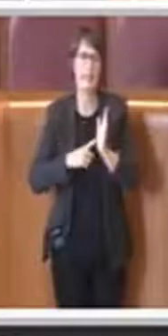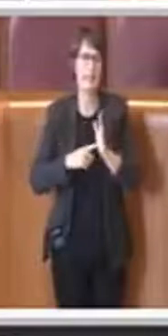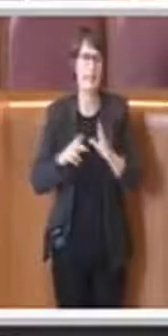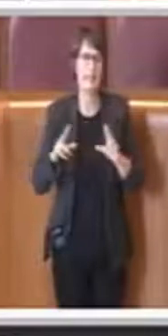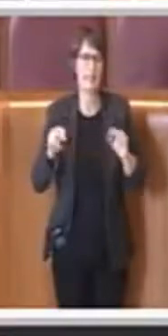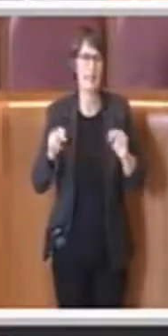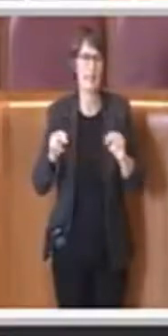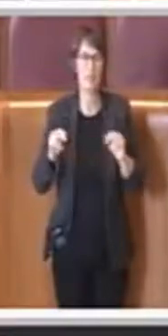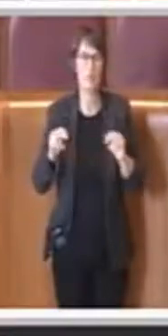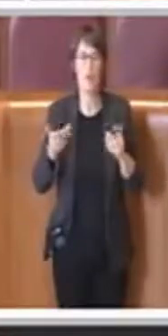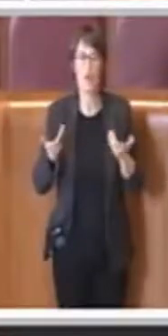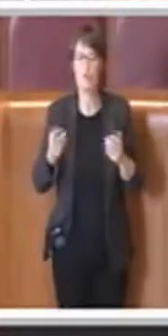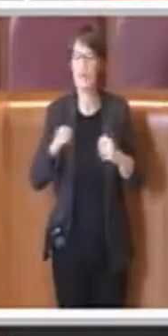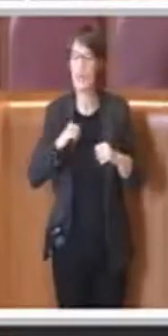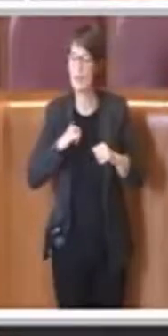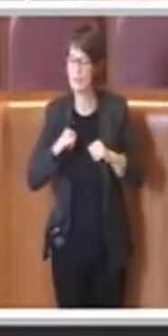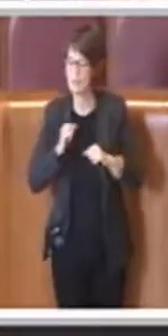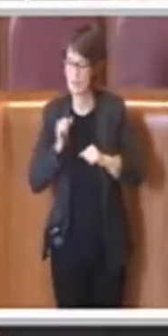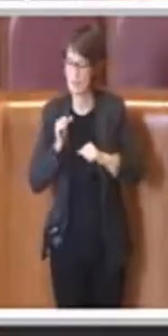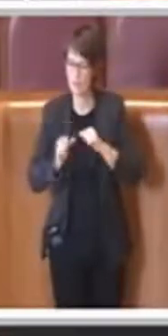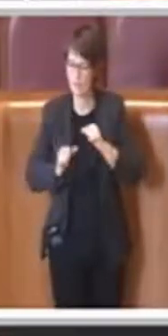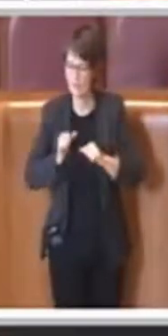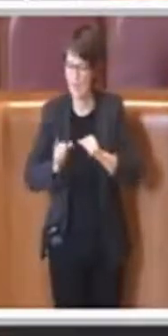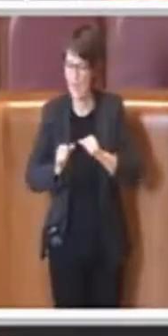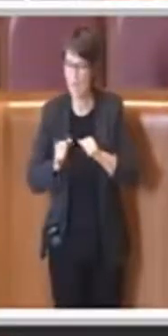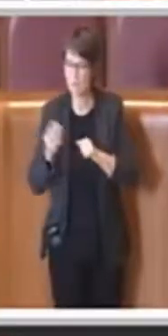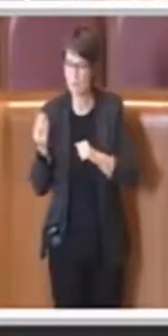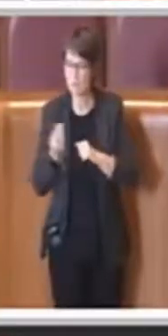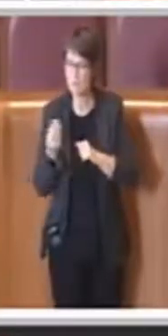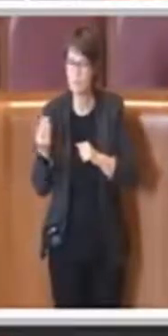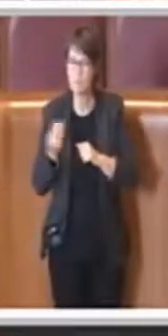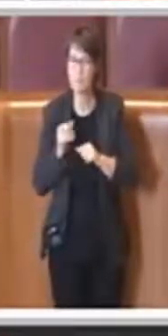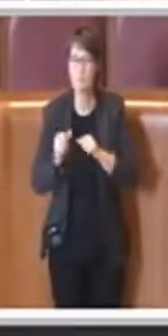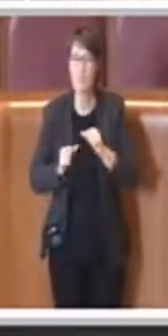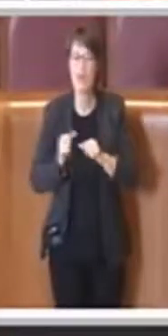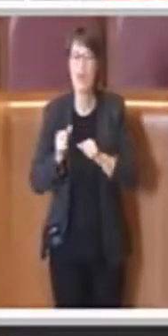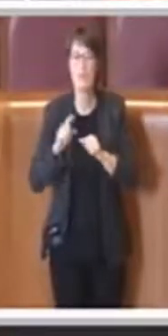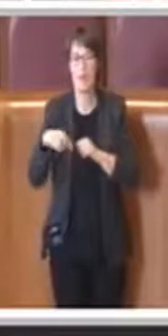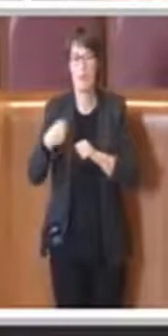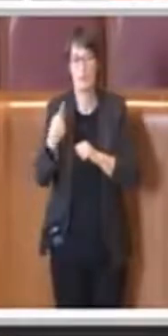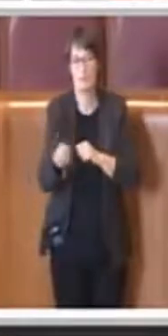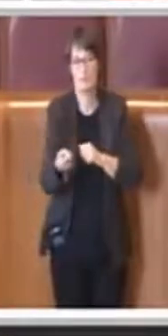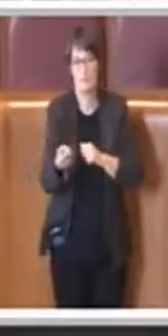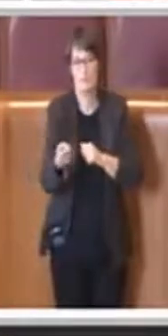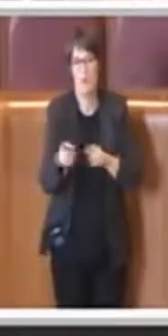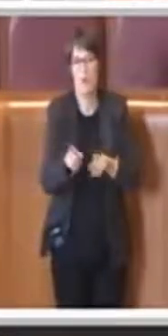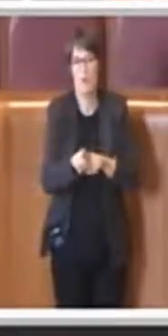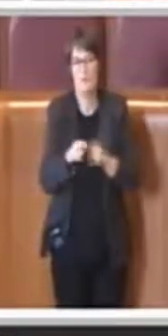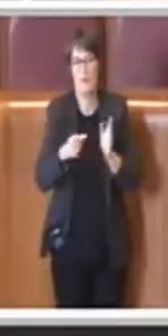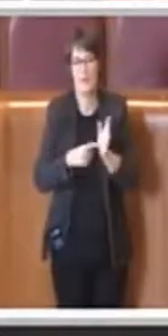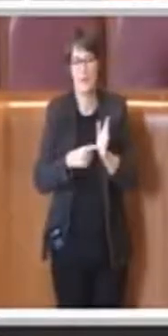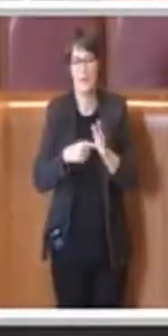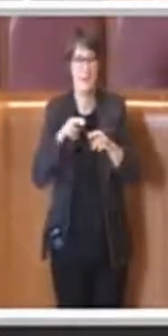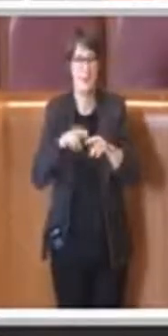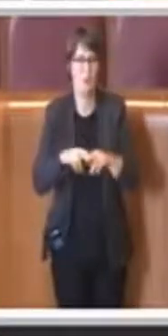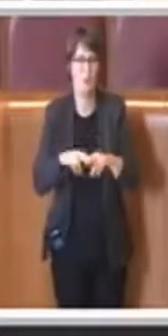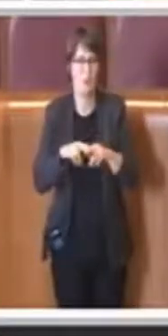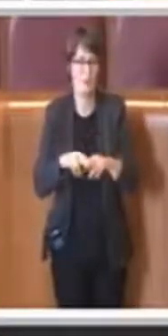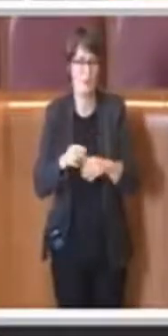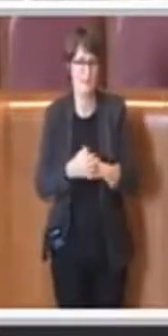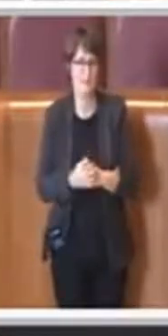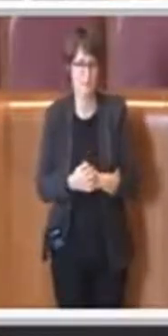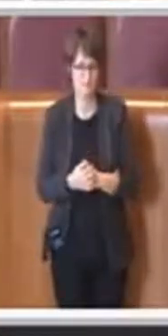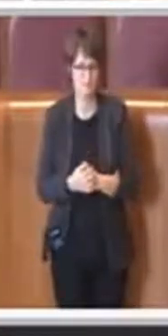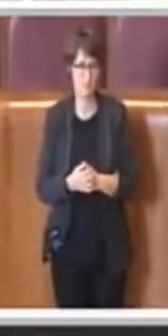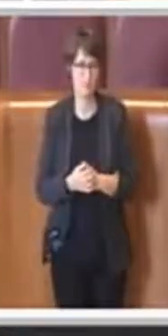quando gli amministratori vorranno utilizzarli, avranno la possibilità di utilizzarli in questo caso anche in modo molto semplice.